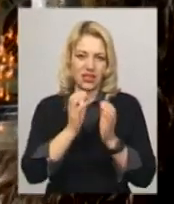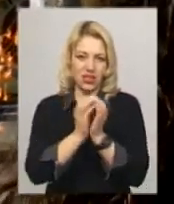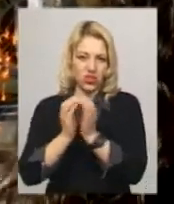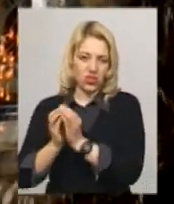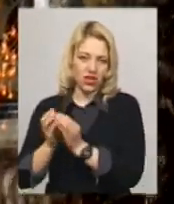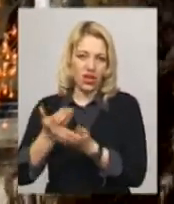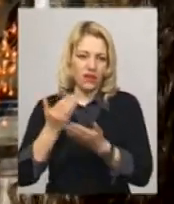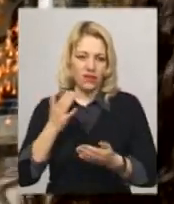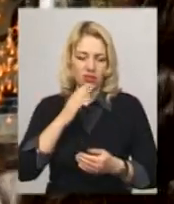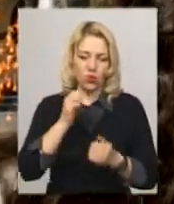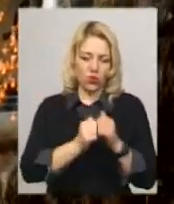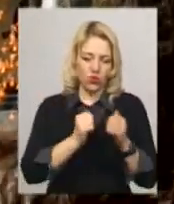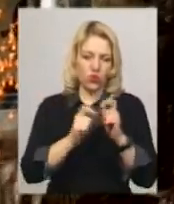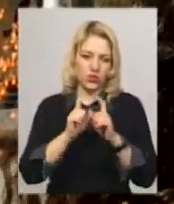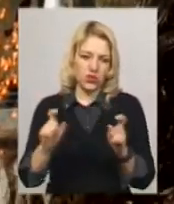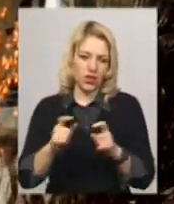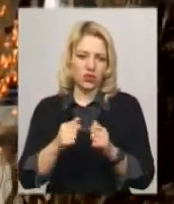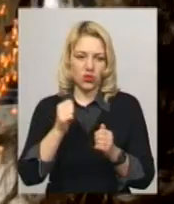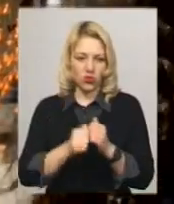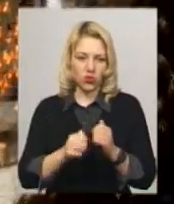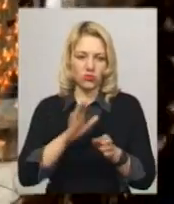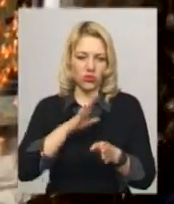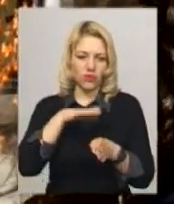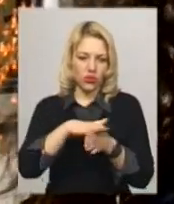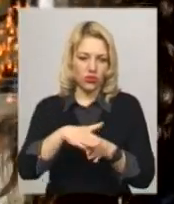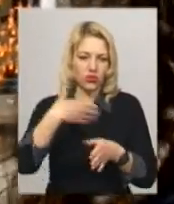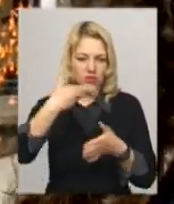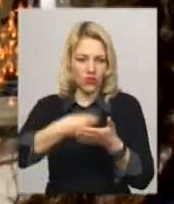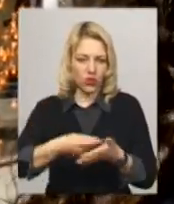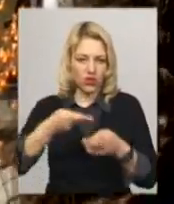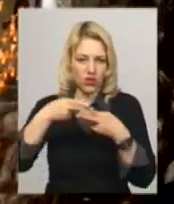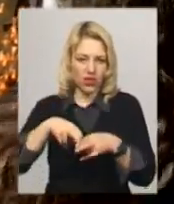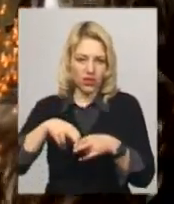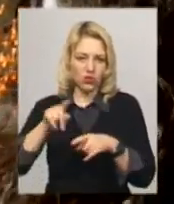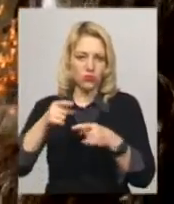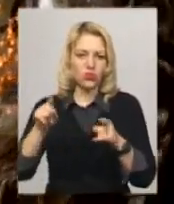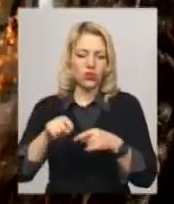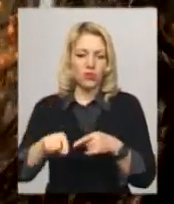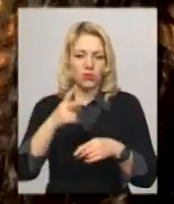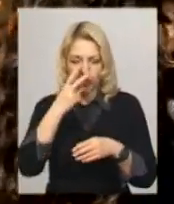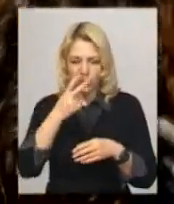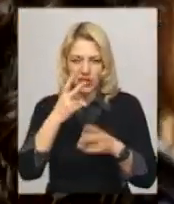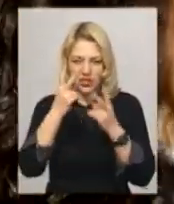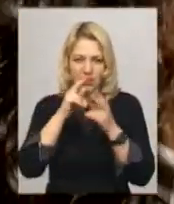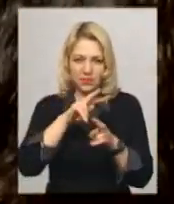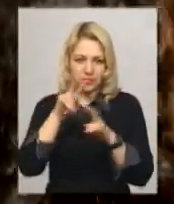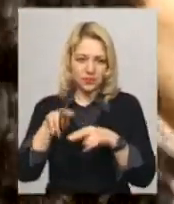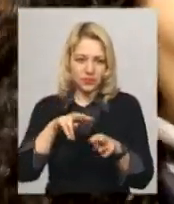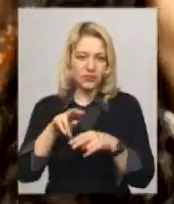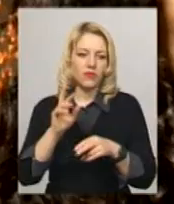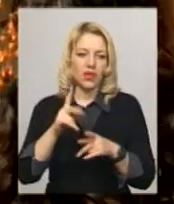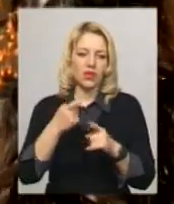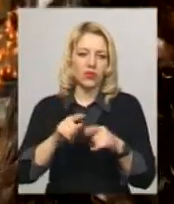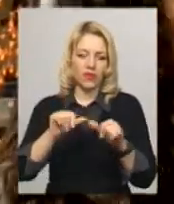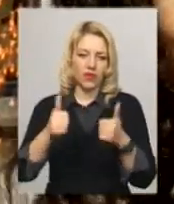навчального закладу, тобто кожна виконана по своїй техніці. Тобто ви можете більше підійти і побачити безпосередньо, як